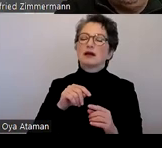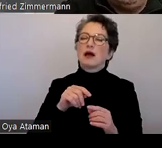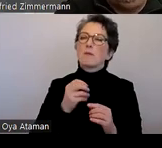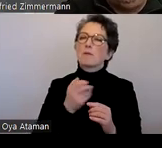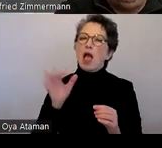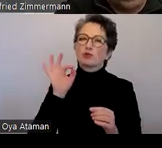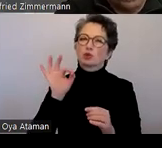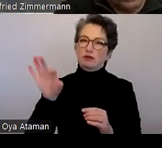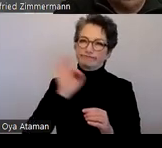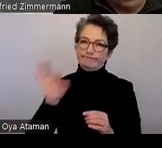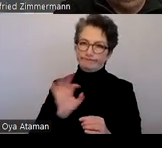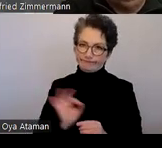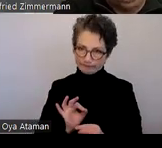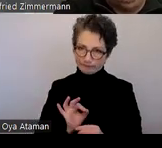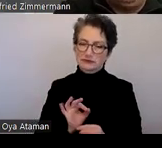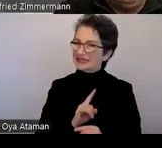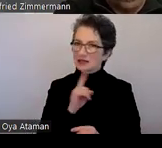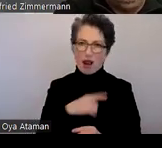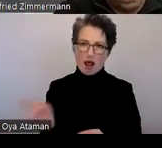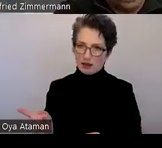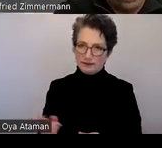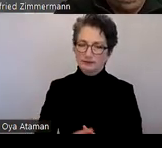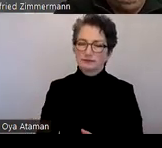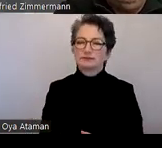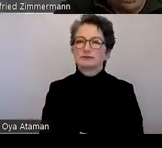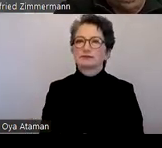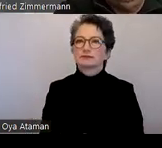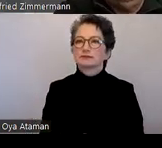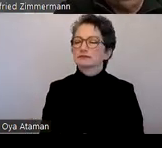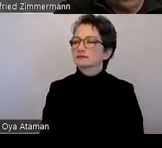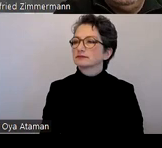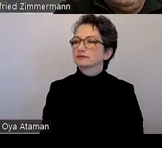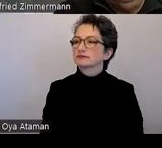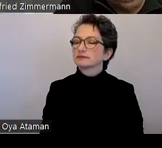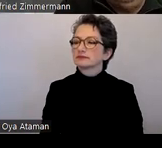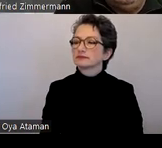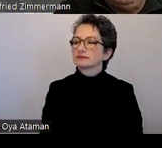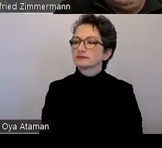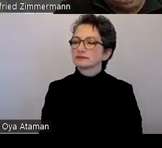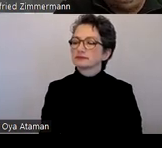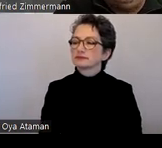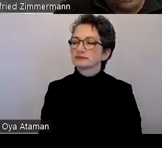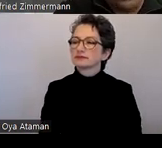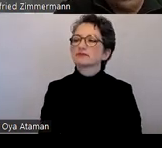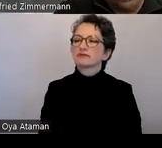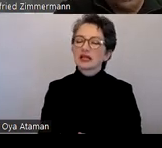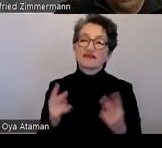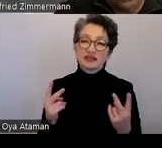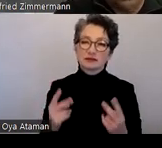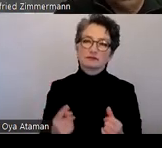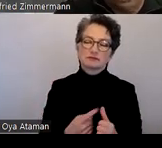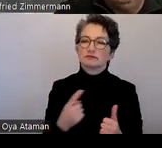barrierefreies Dokument ausmachen, eine klare Struktur.